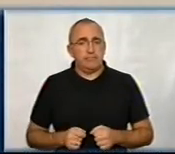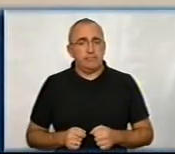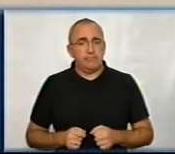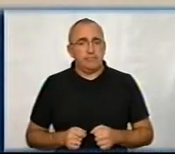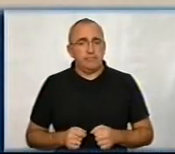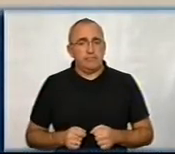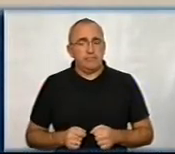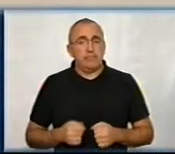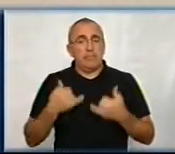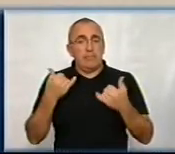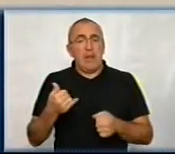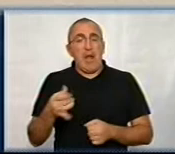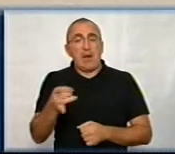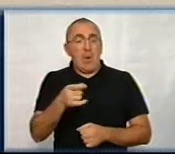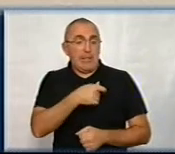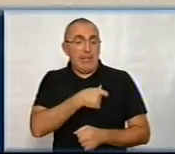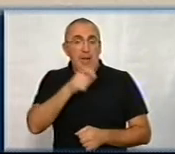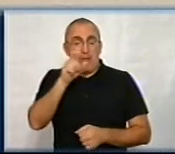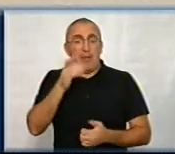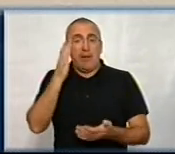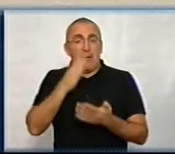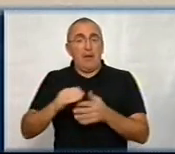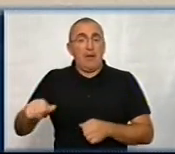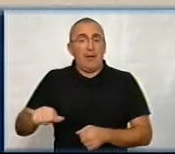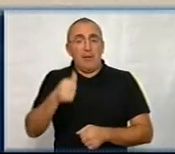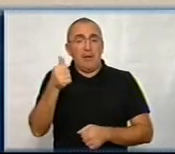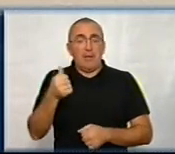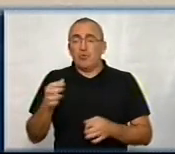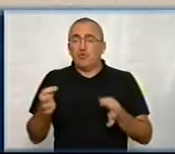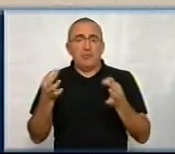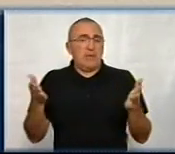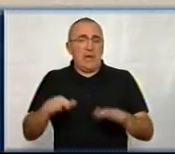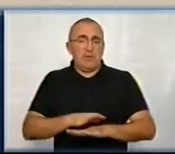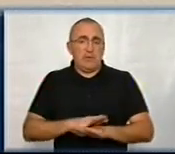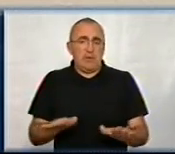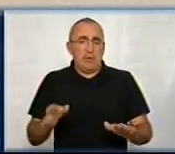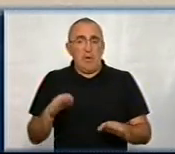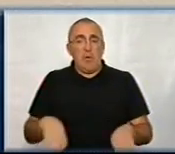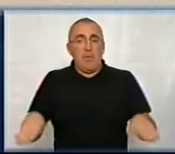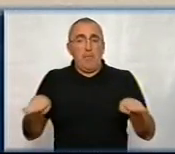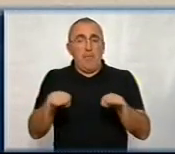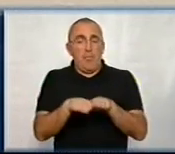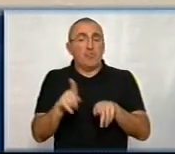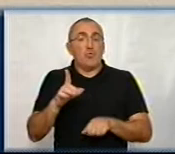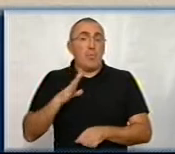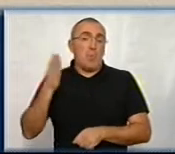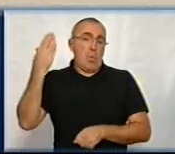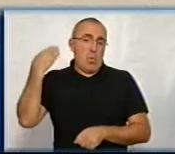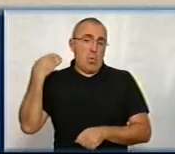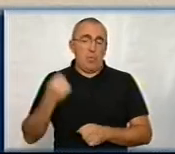Для районних депутатів їх, по-перше, майже не залишається, ну, порівняно з тим, що було.